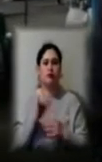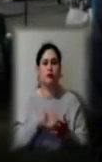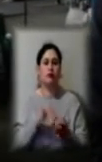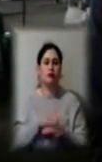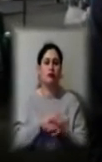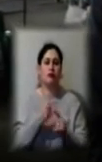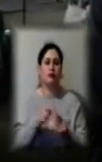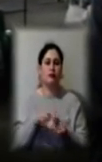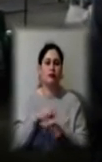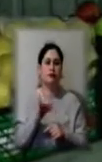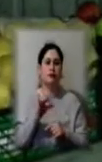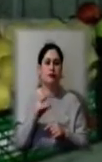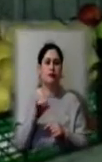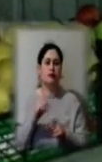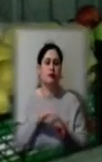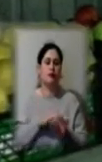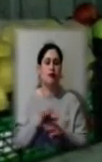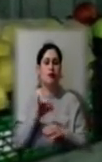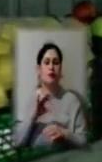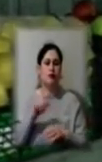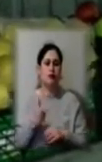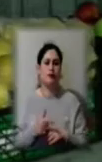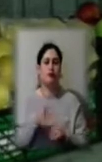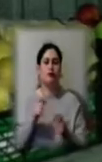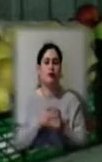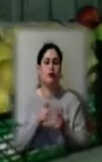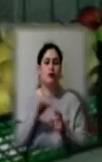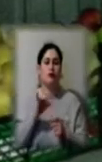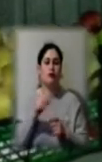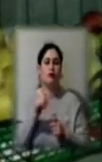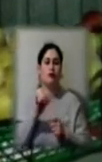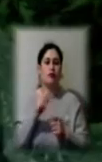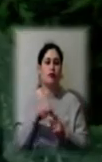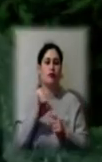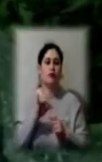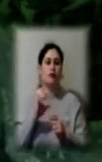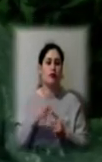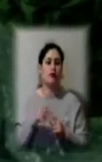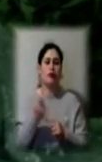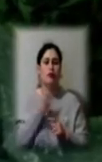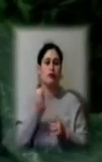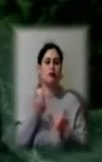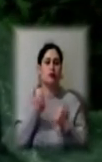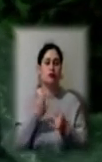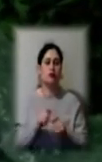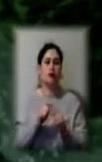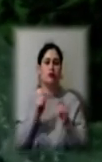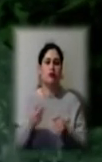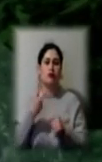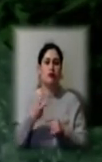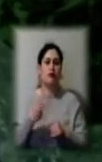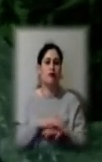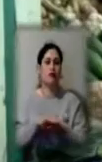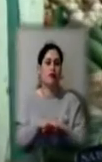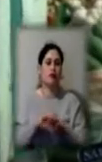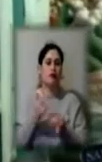-селищі у повному обсязі. За словами Тараса Години-Арюпіна, в області на сьогодні відкрито 20 ринків. У Херсоні